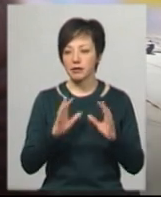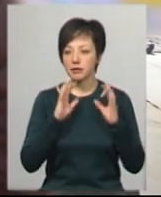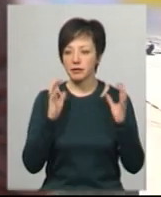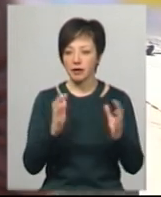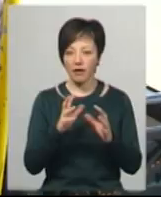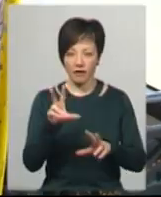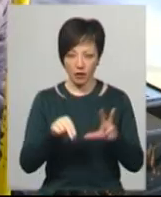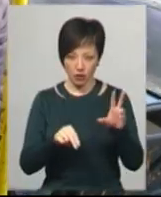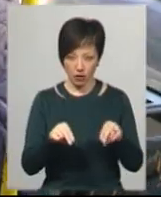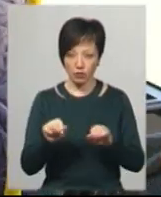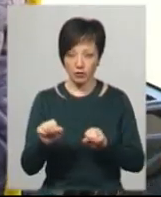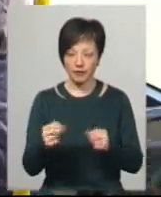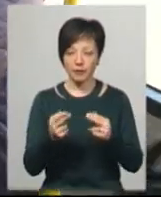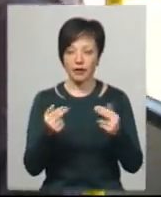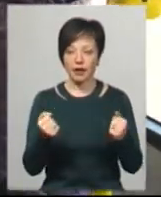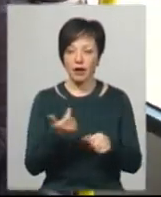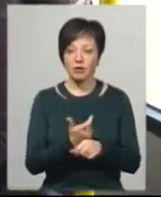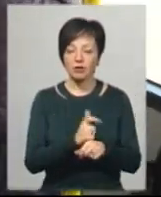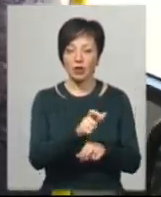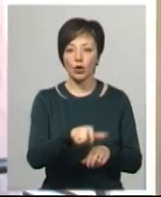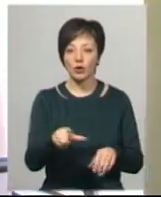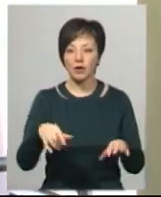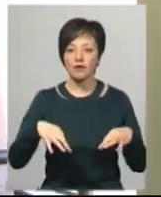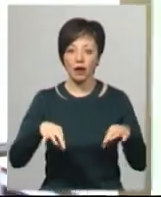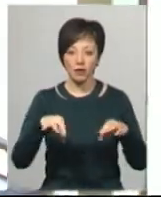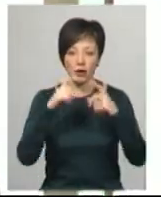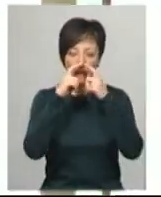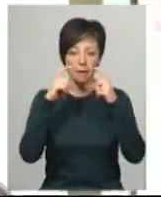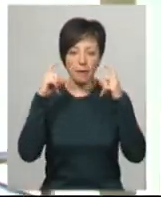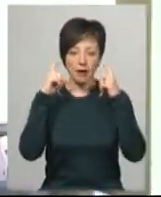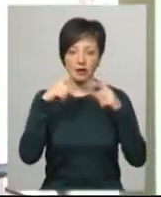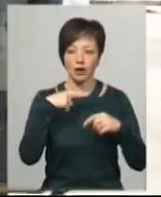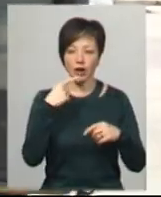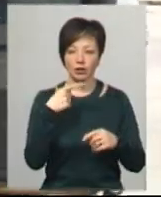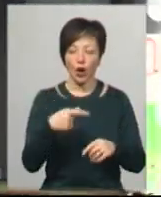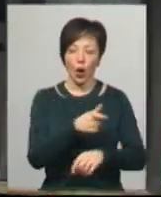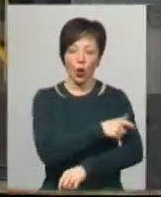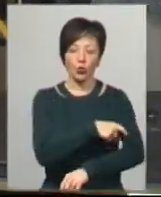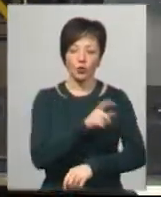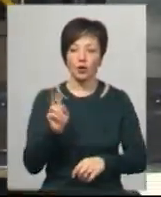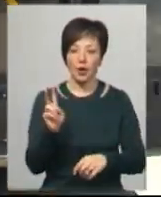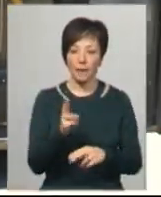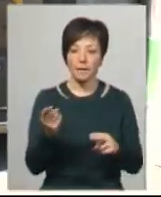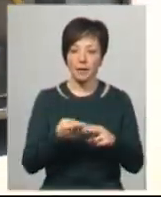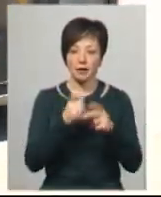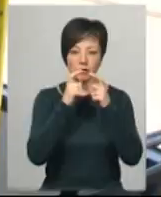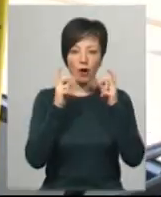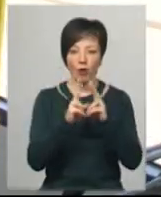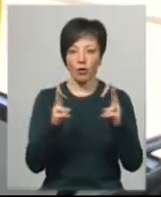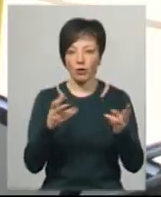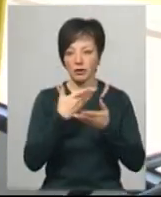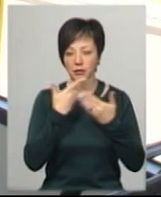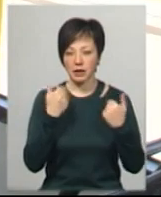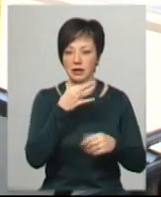врятує? Звісно. Переважна більшість людей в транспорті в масках, каже кондуктор тролейбусу Анна. Додає, без масок ті, у кого їх нема.